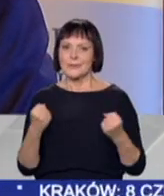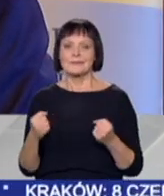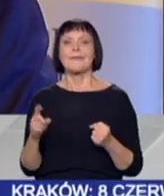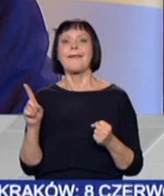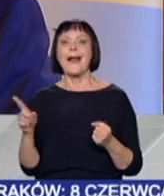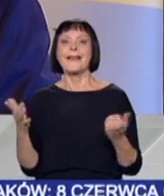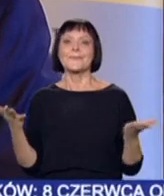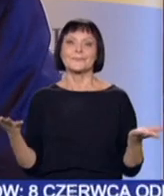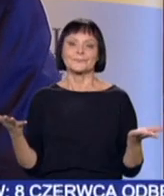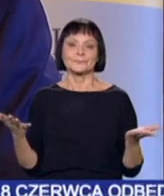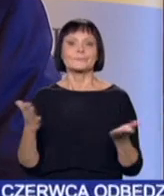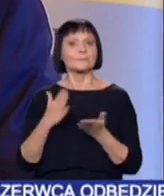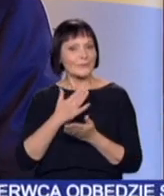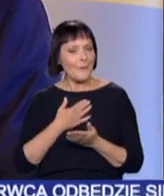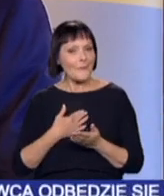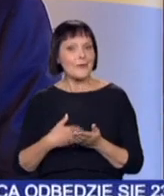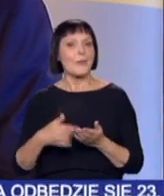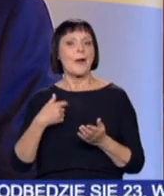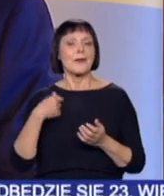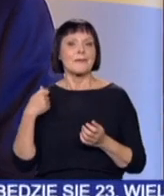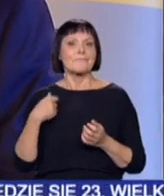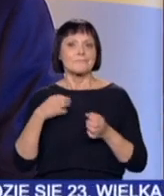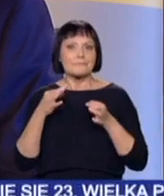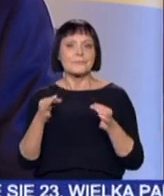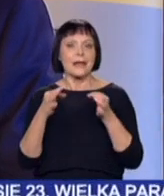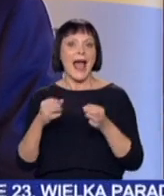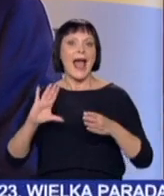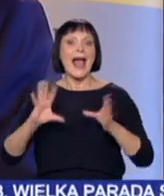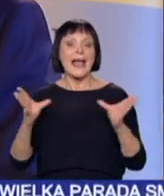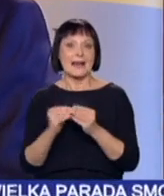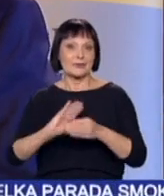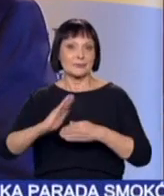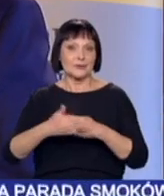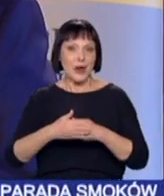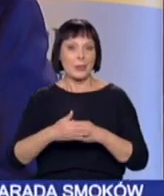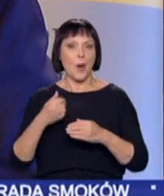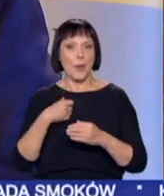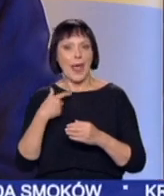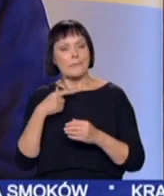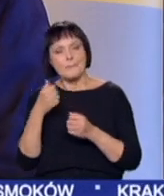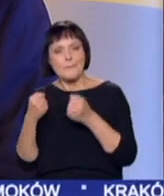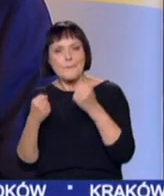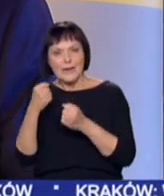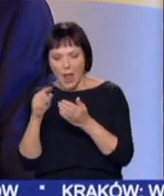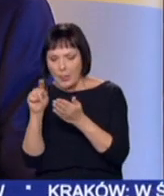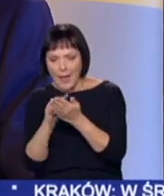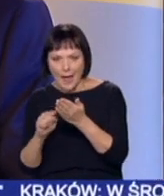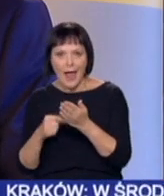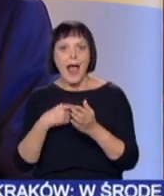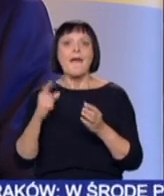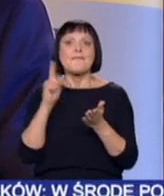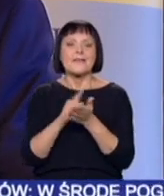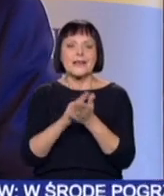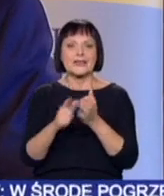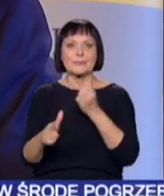miło jeździłem właśnie swoją żoną, głównie jako pilotem. Ona wygraliśmy łącznie